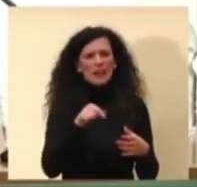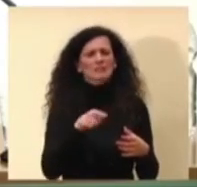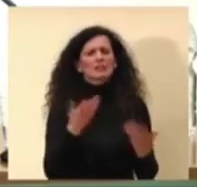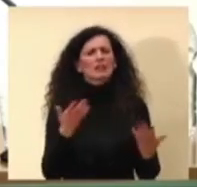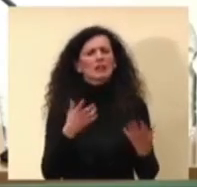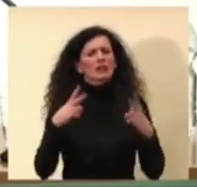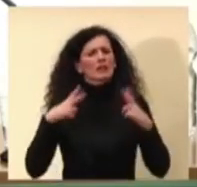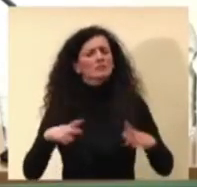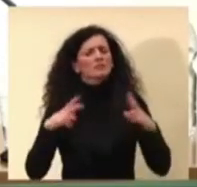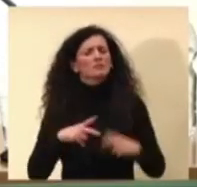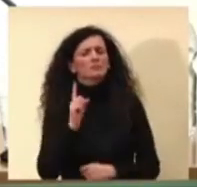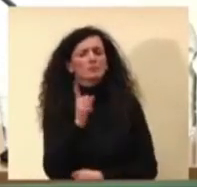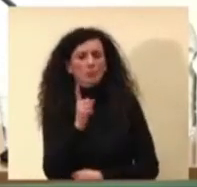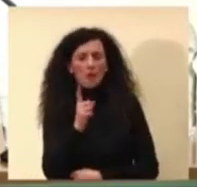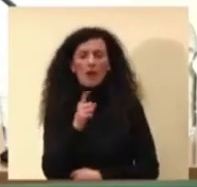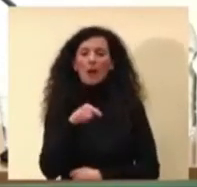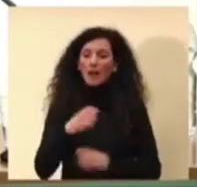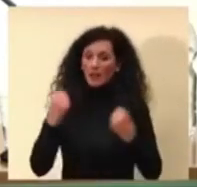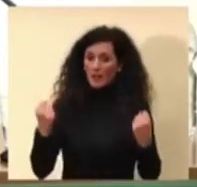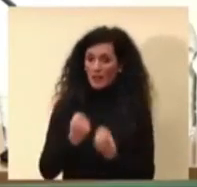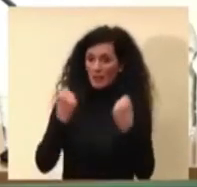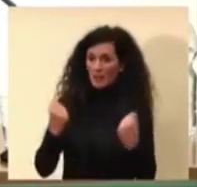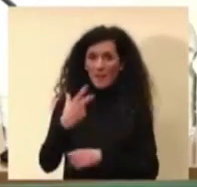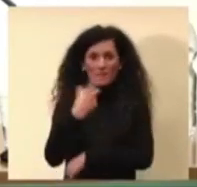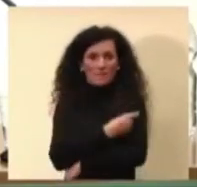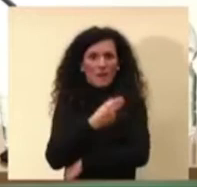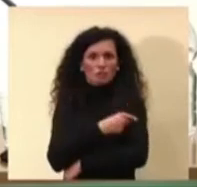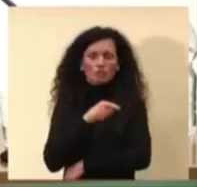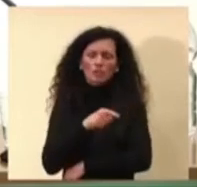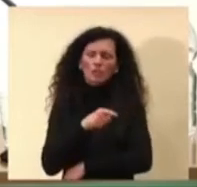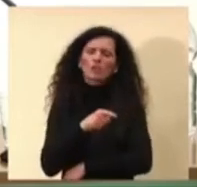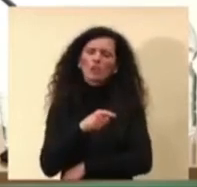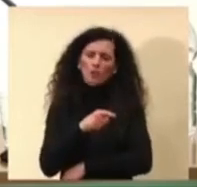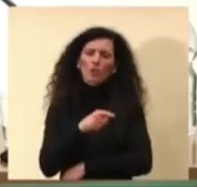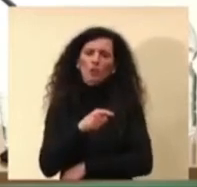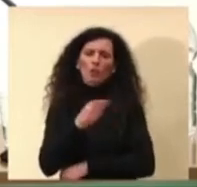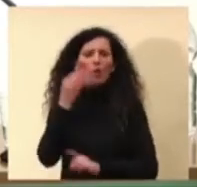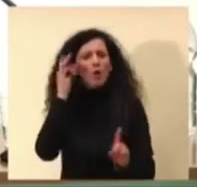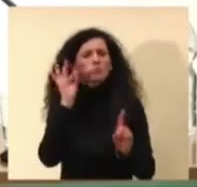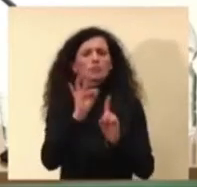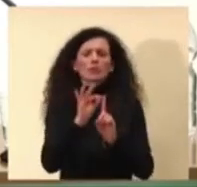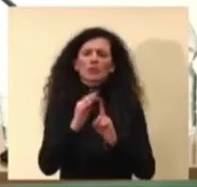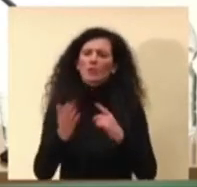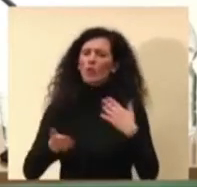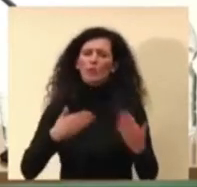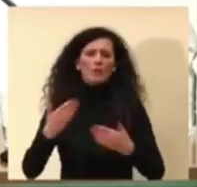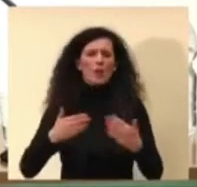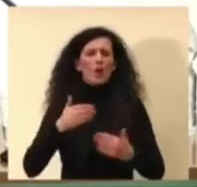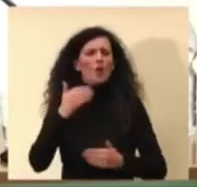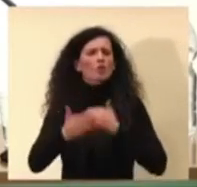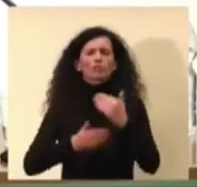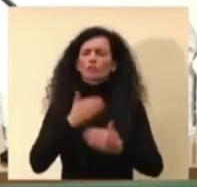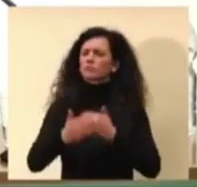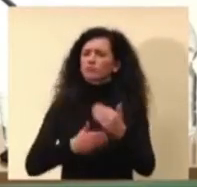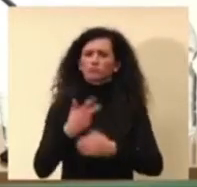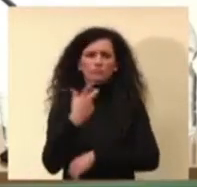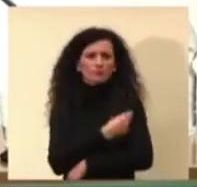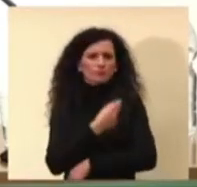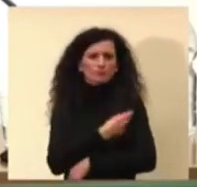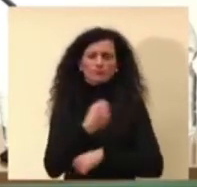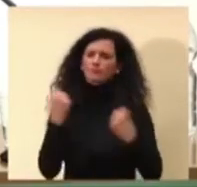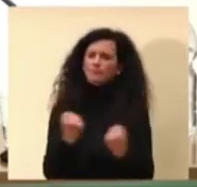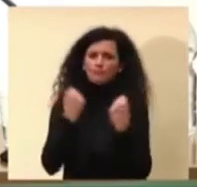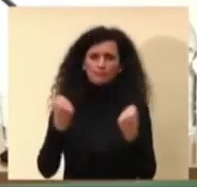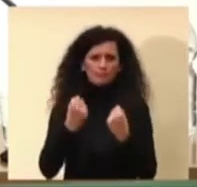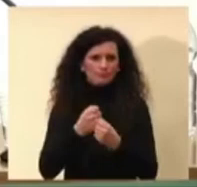campagna vaccinale riesca ad avere un'accelerazione sempre più marcata. Approfitto